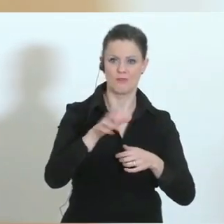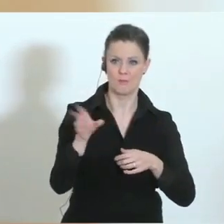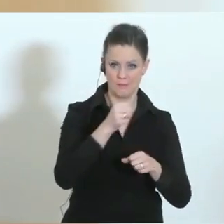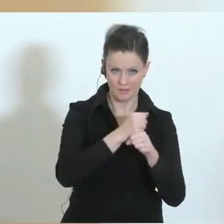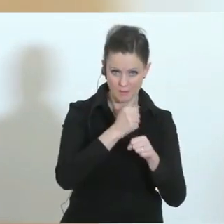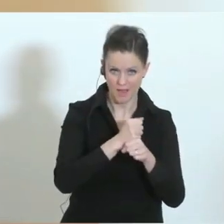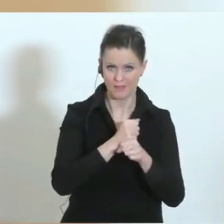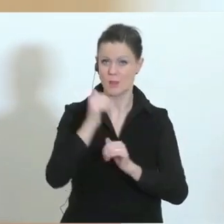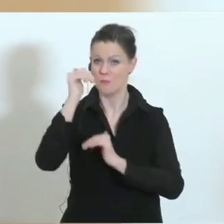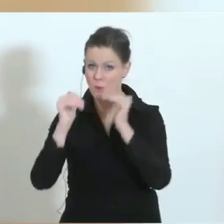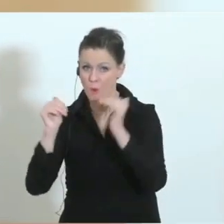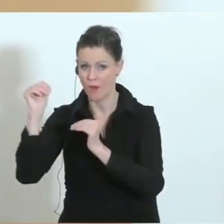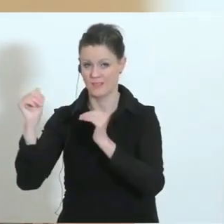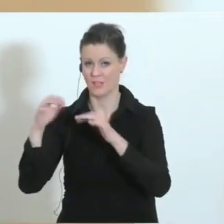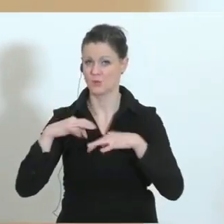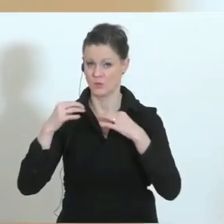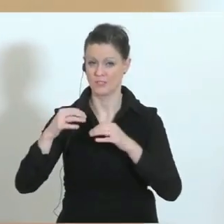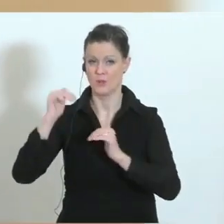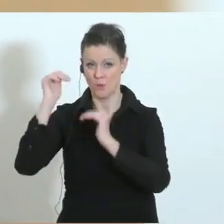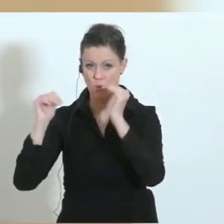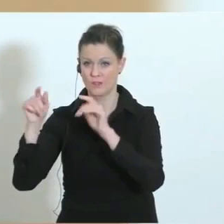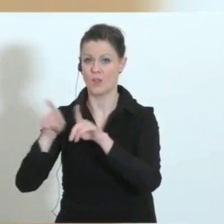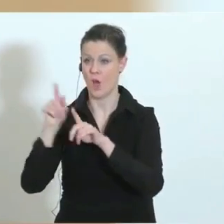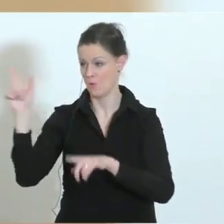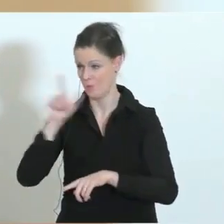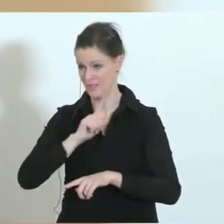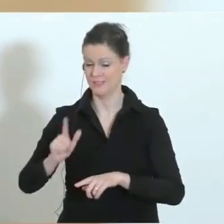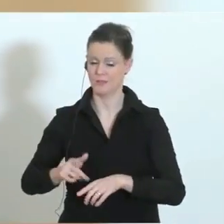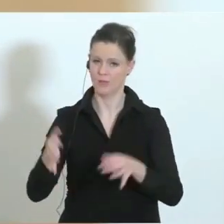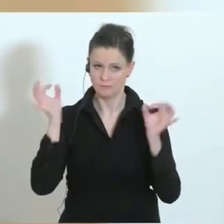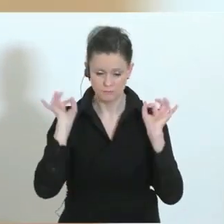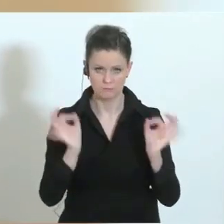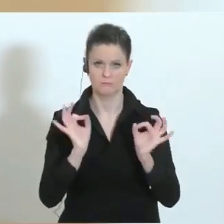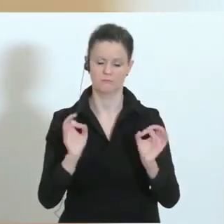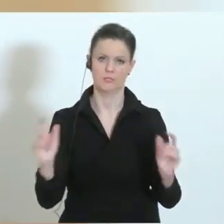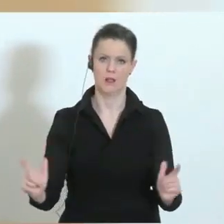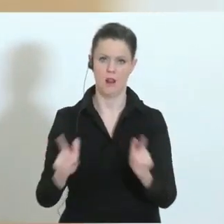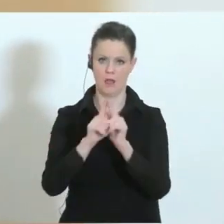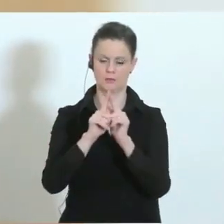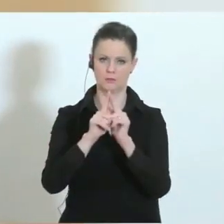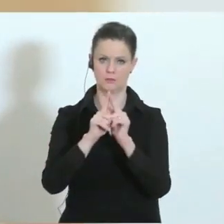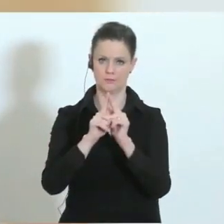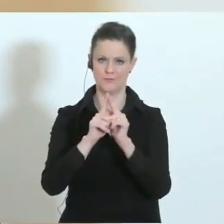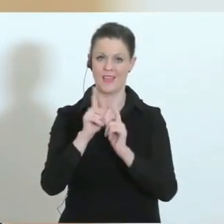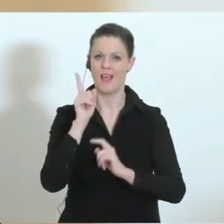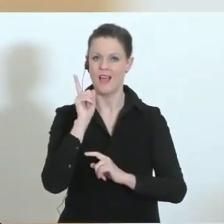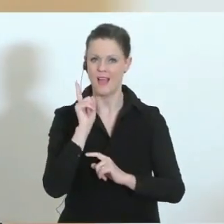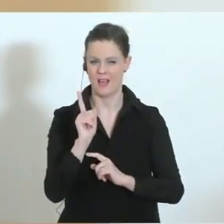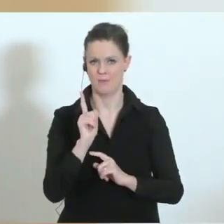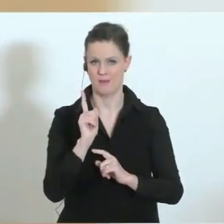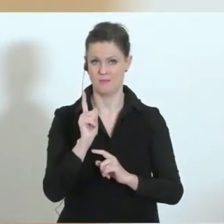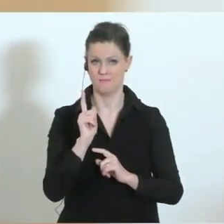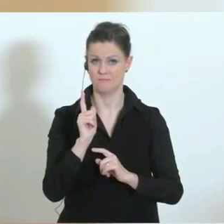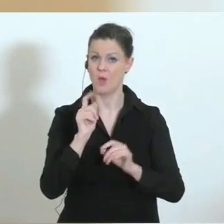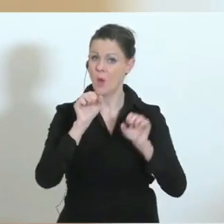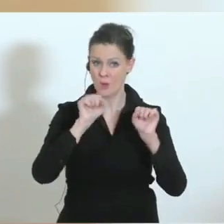in den Gesundheitsbehörden und auch in der Exekutive leisten derzeit Großartiges. Ich kann aber nirgendwo ausschließen, dass da auch